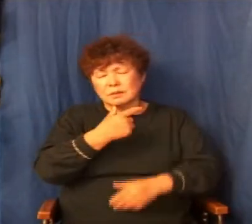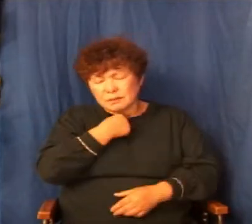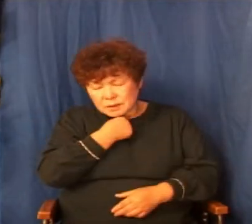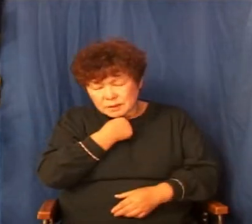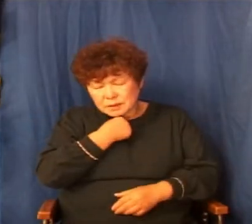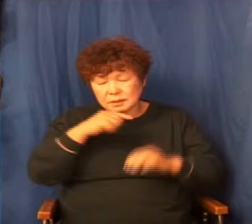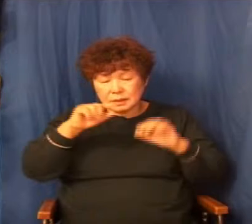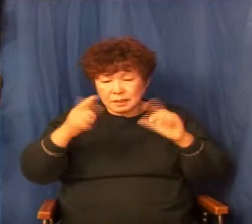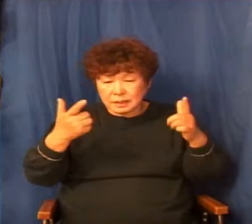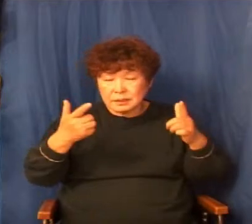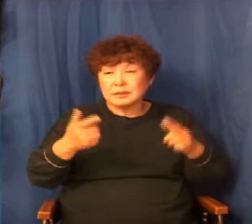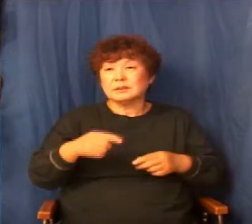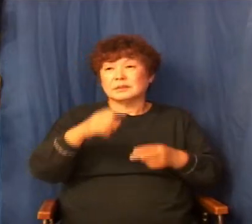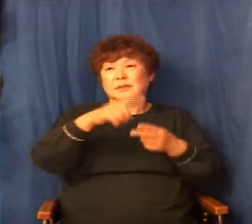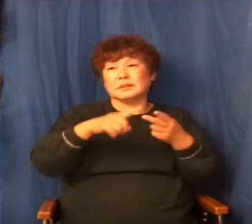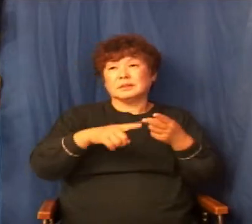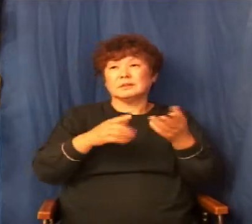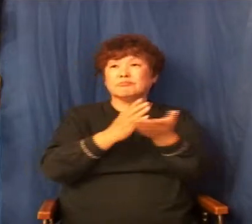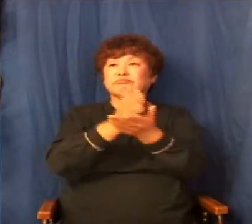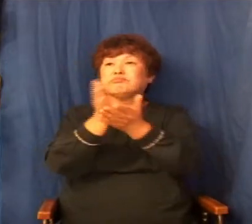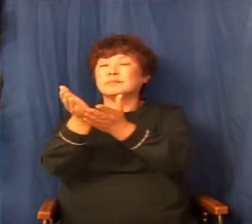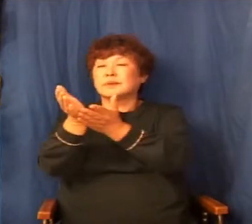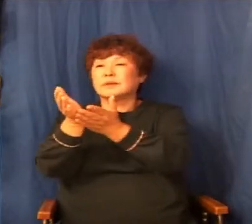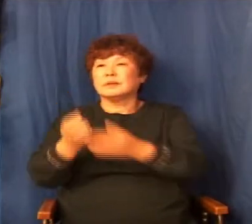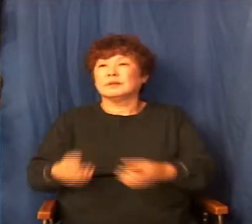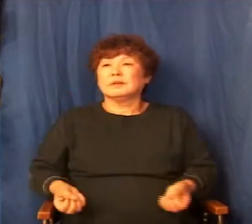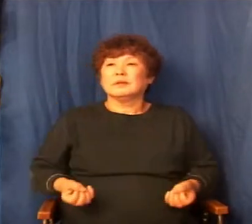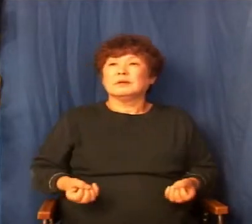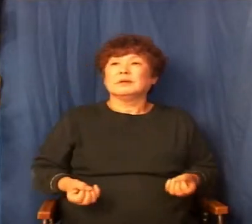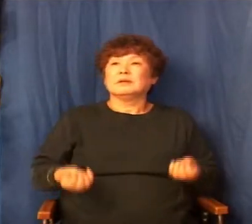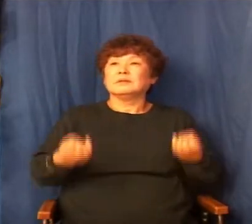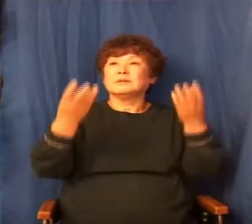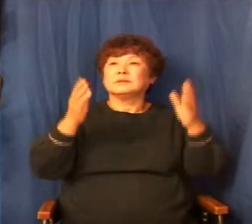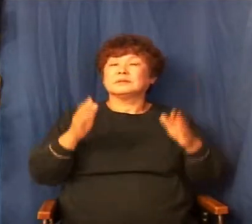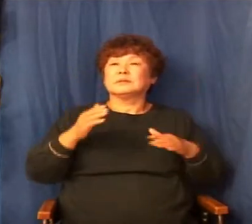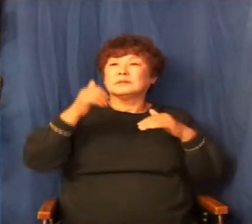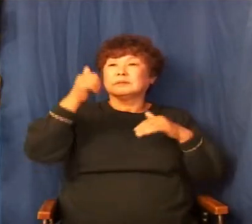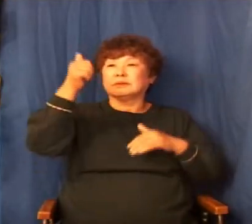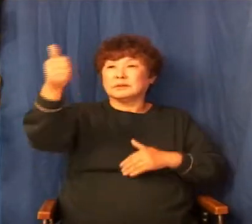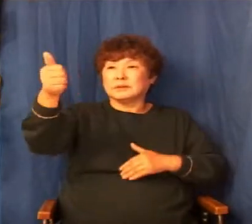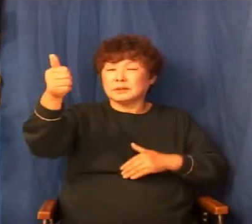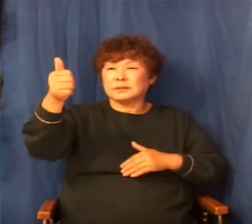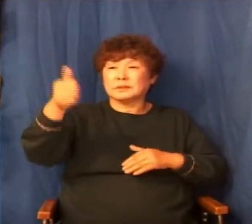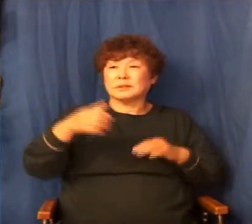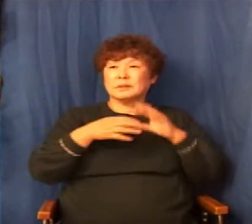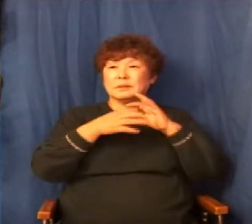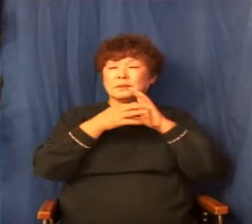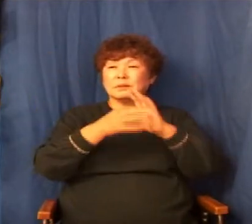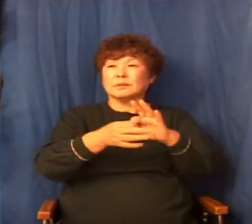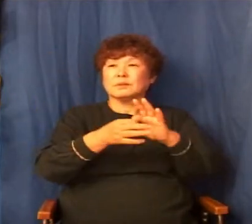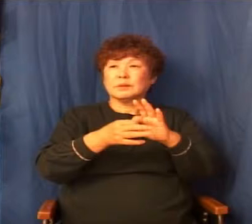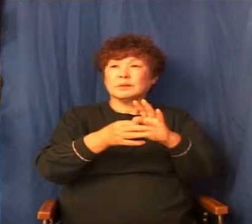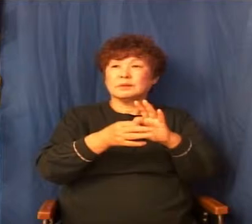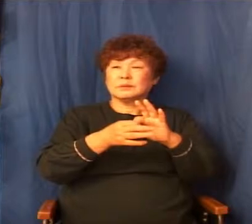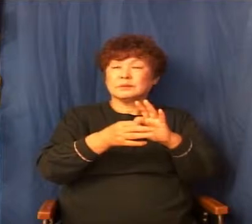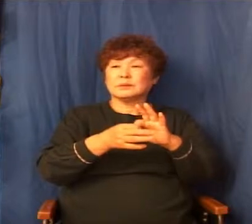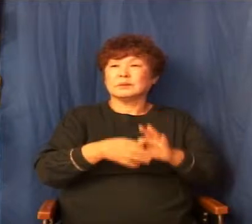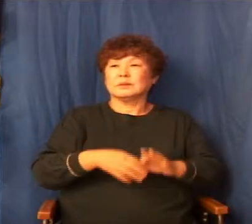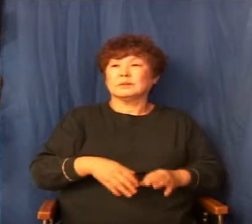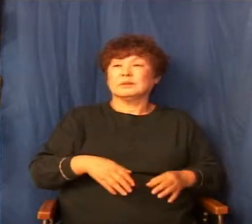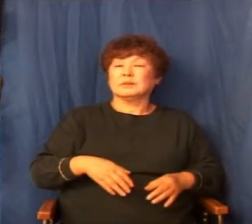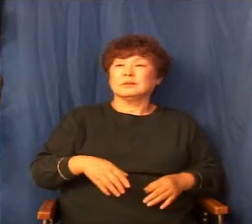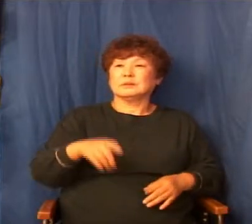원하지 않는지 제사장을 통해서 또 우린과 둠빔으로 판결할 수가 있지만 그 상황에 무슨